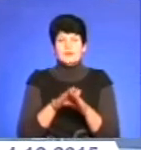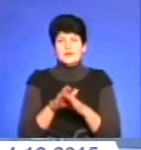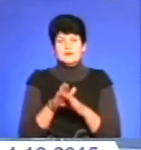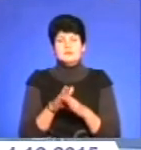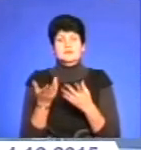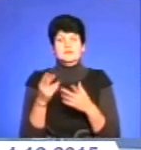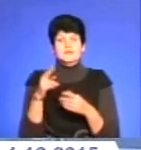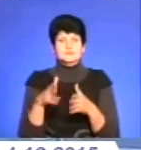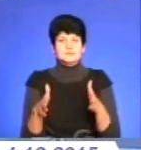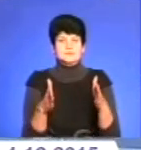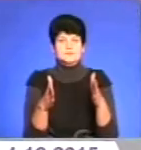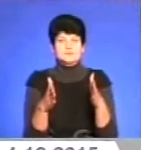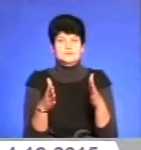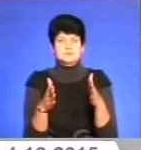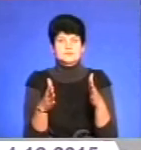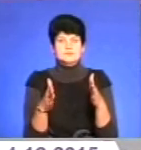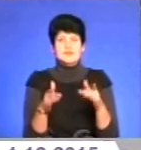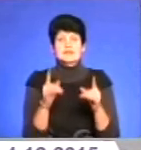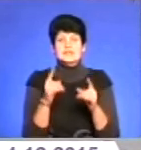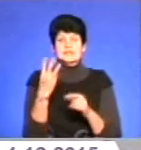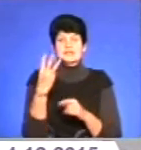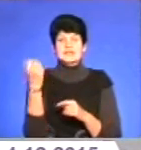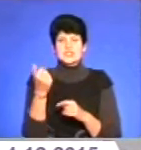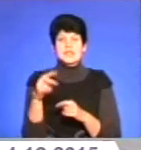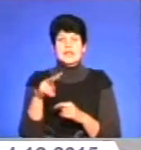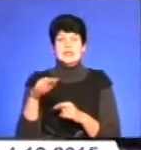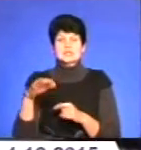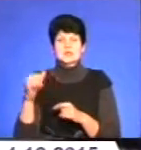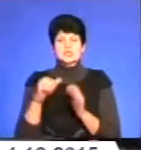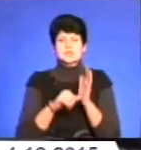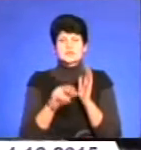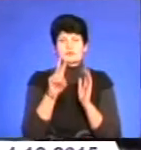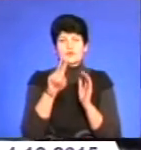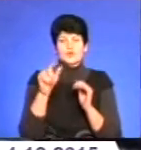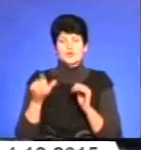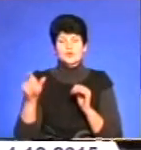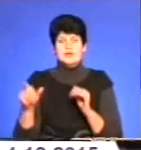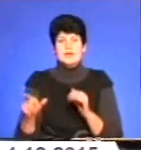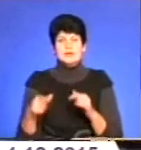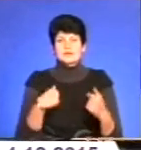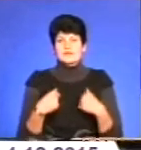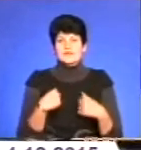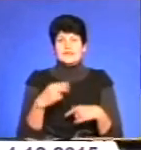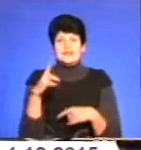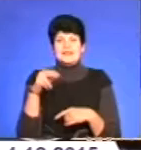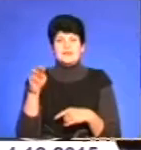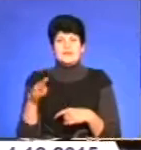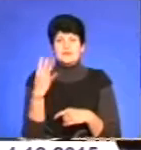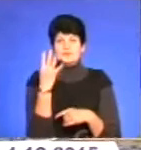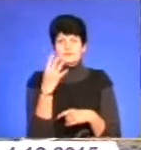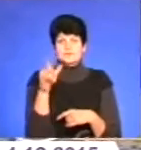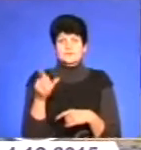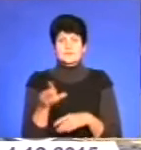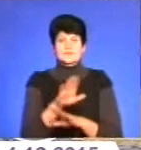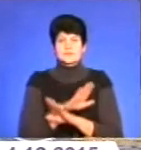'ясовували наші журналісти. Лише за три тижні листопада 62 людей потерпіли у ДТП. Четверо загинуло.